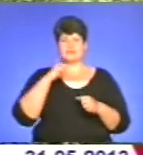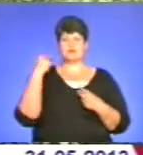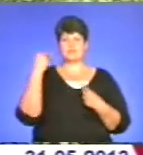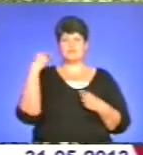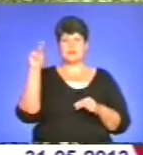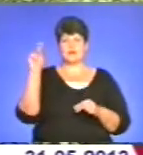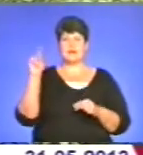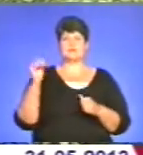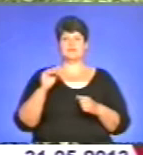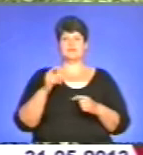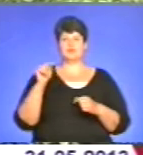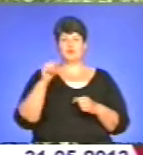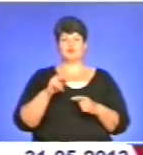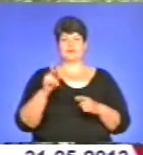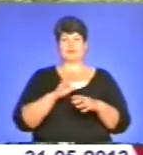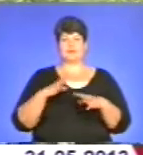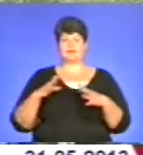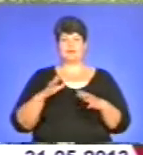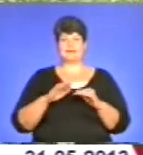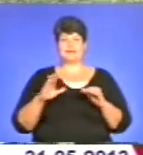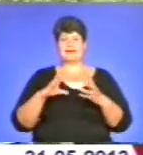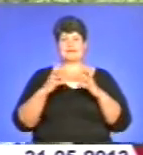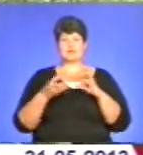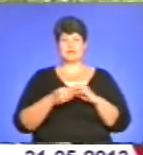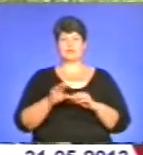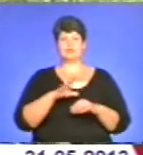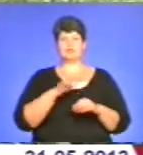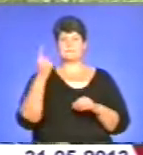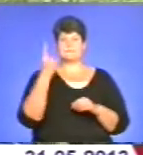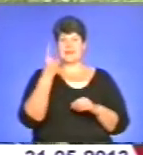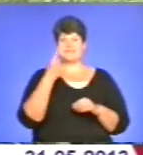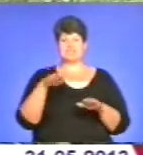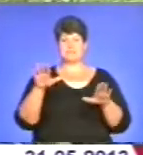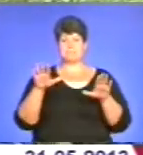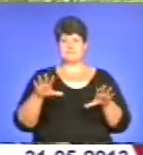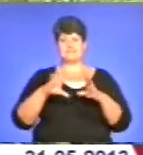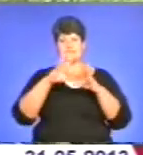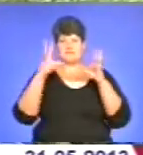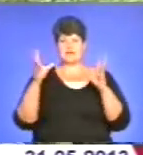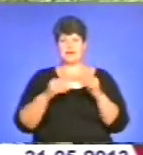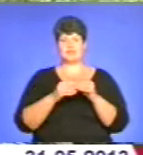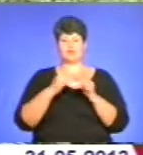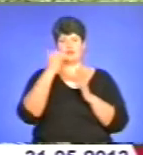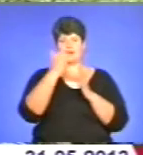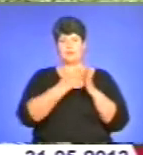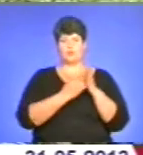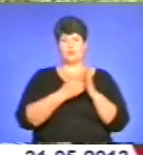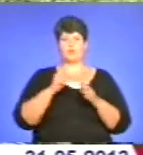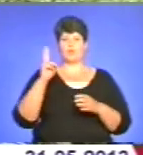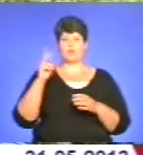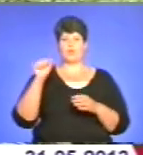поміж того, що і тренувала дітей. Результатом стало перше місце в загальному рейтингу покупка